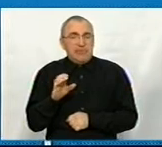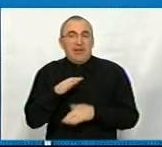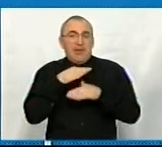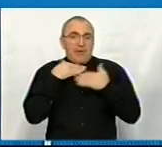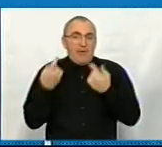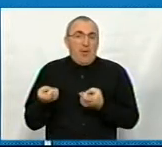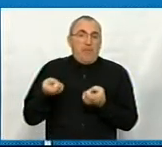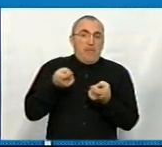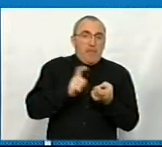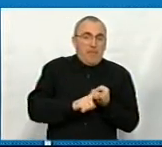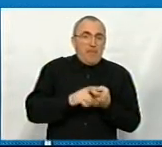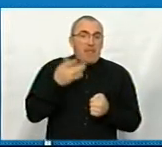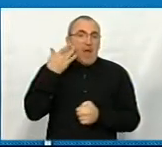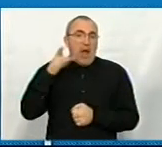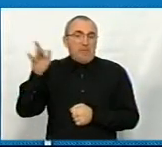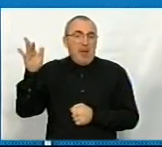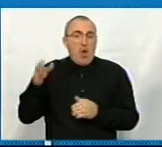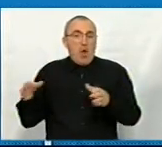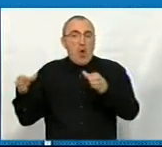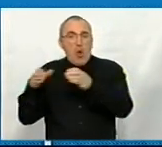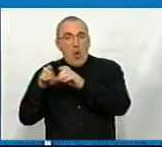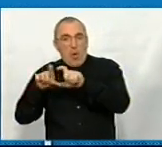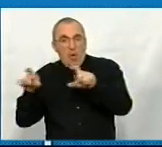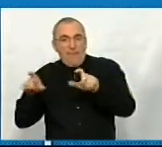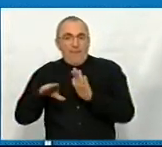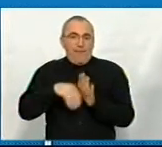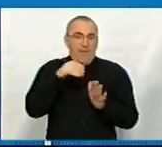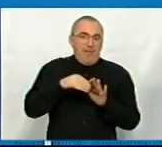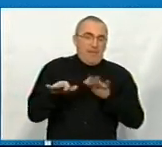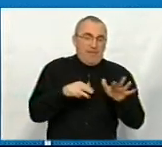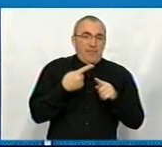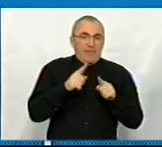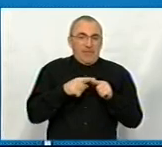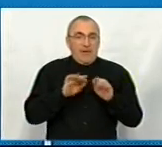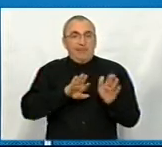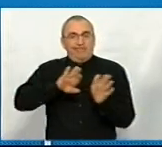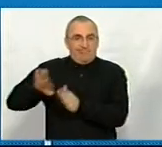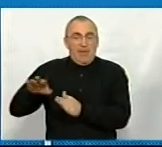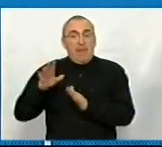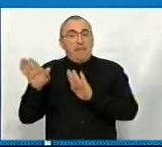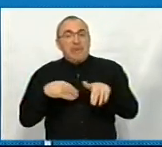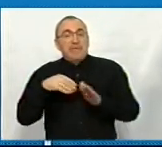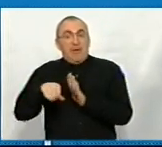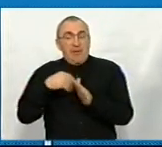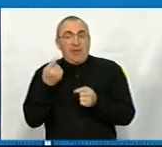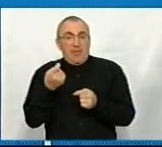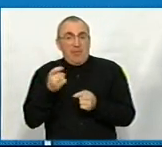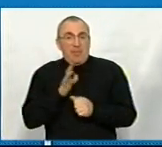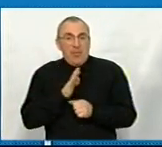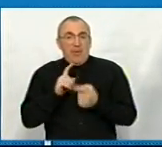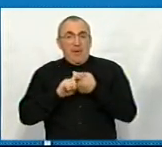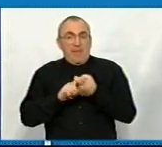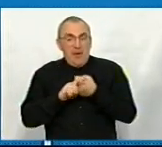хотіли пов'язувати американська компанія з якимось виборчим процесом, тому вона витягнулася на після виборів. Потім трошечки була